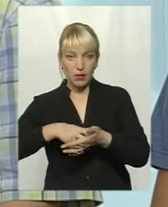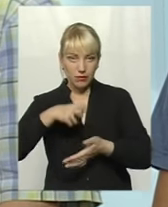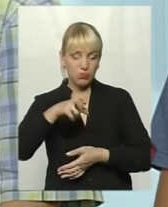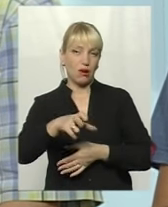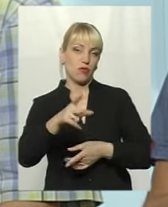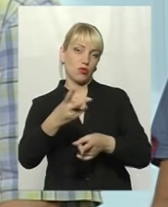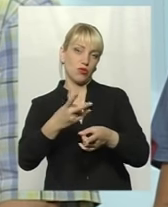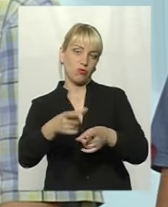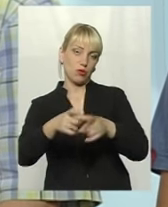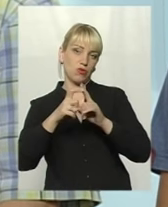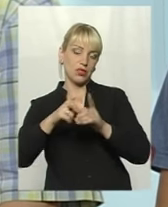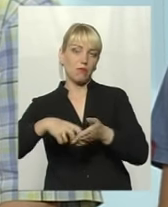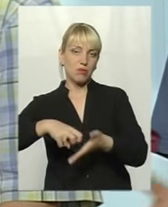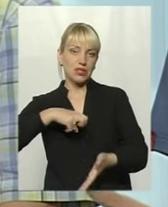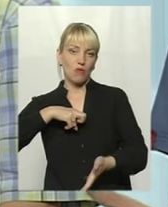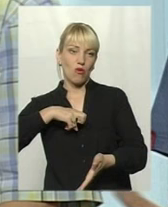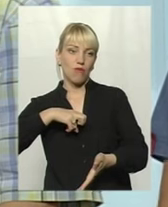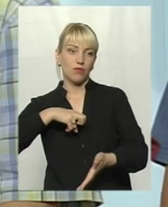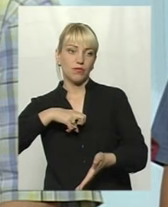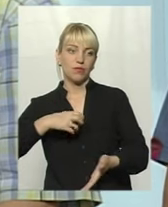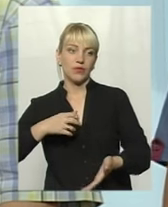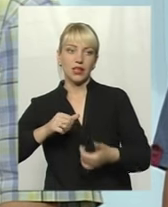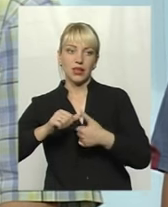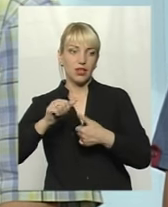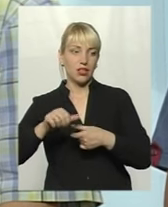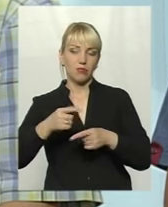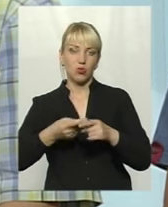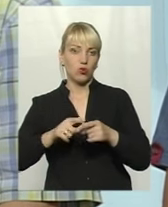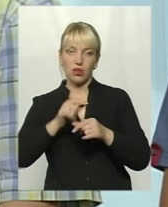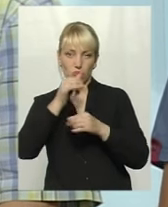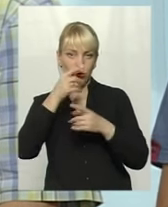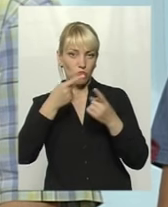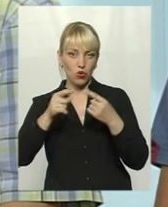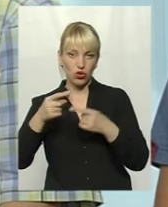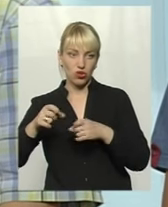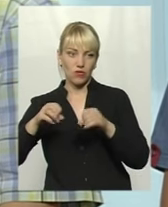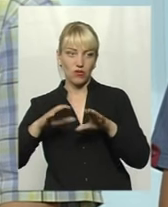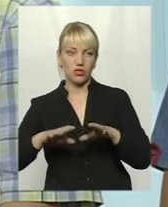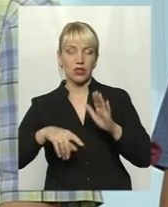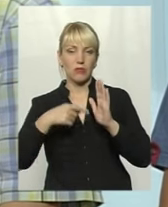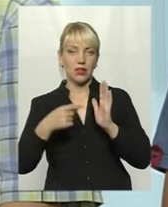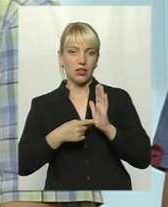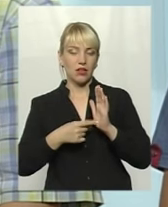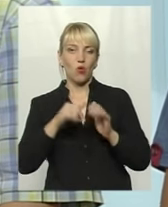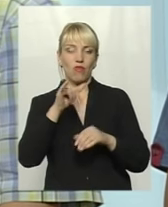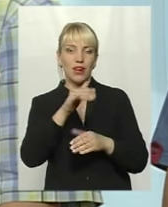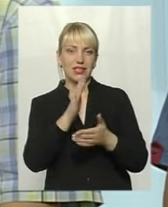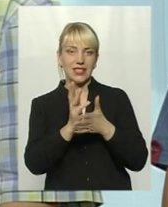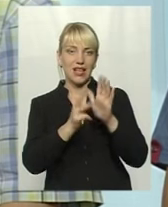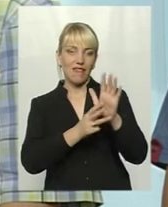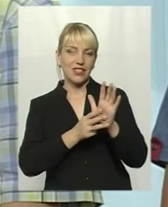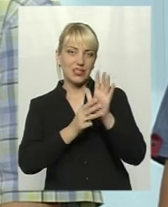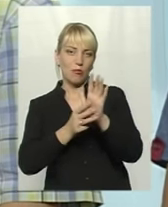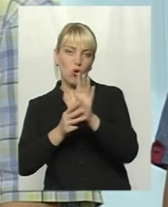мені відповісти. Крім того, не можна по-іншому ці проблеми рішати. У вас є 8 годин робочого дня.